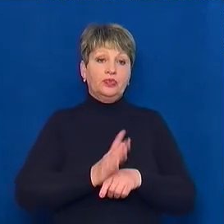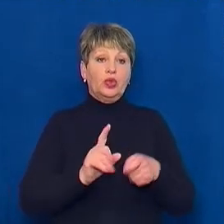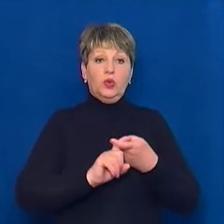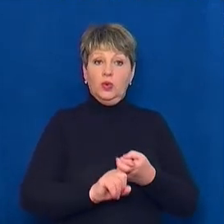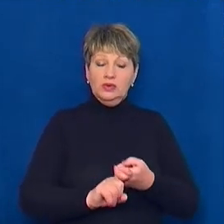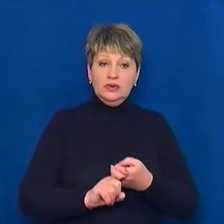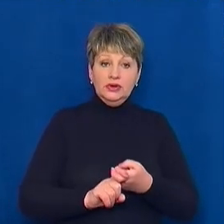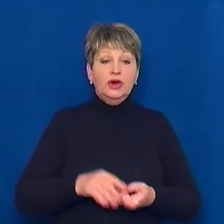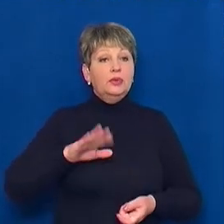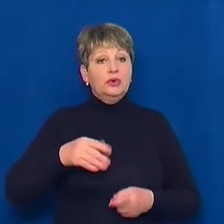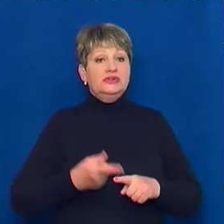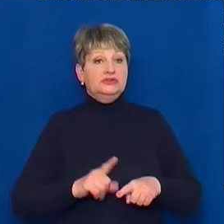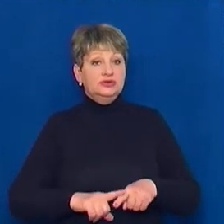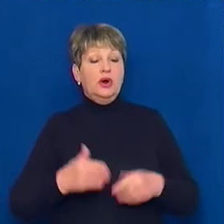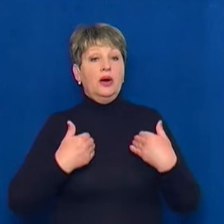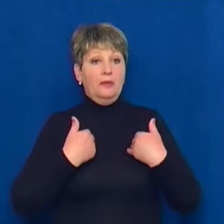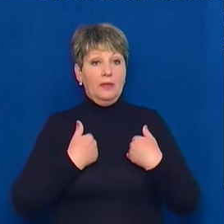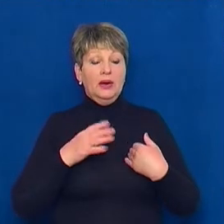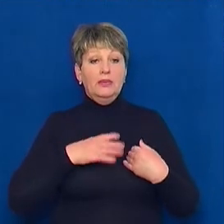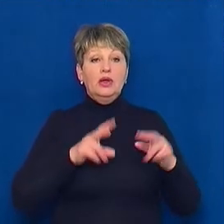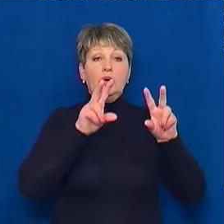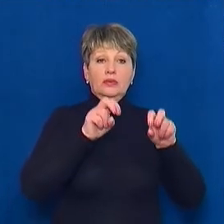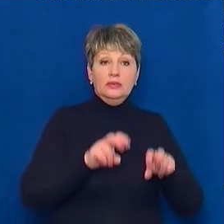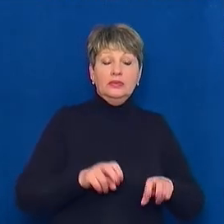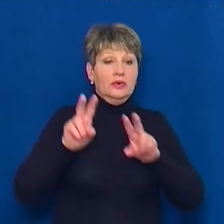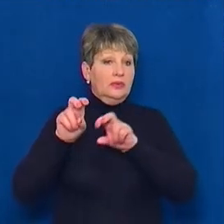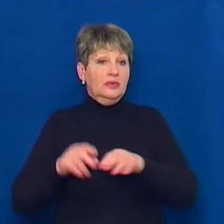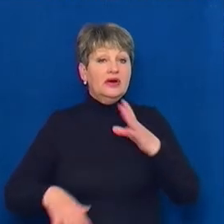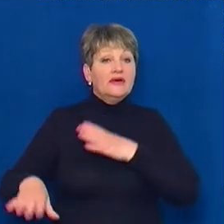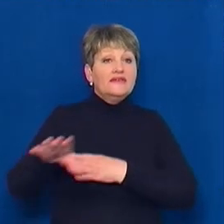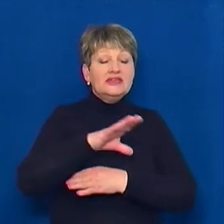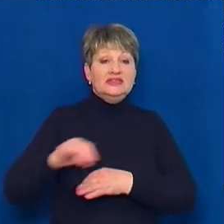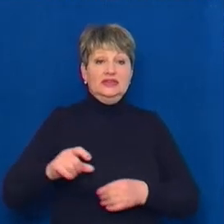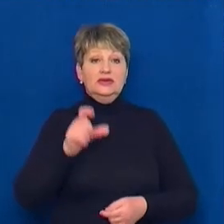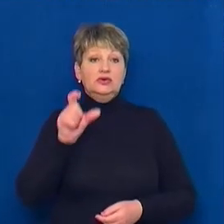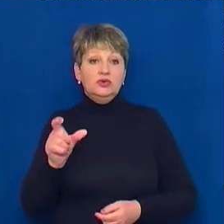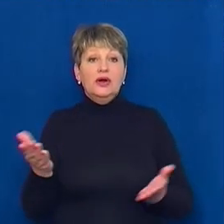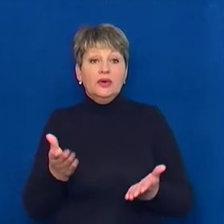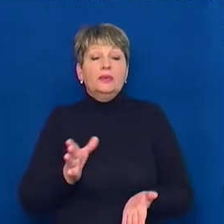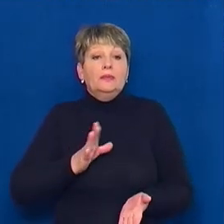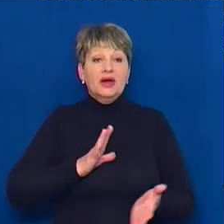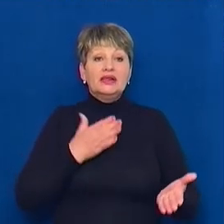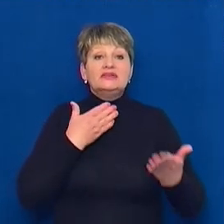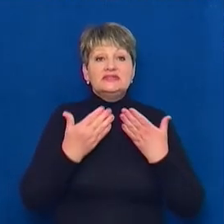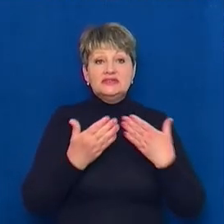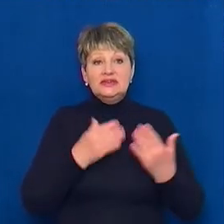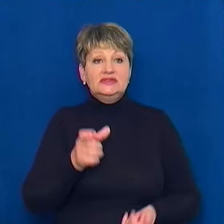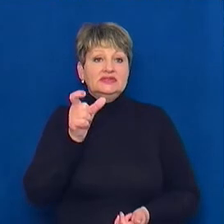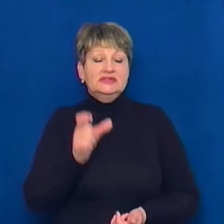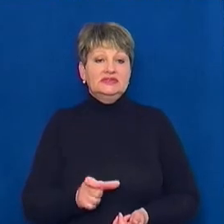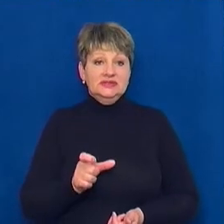І через цього ми провели обстеження всіх контактних, які можливі були пацієнти і